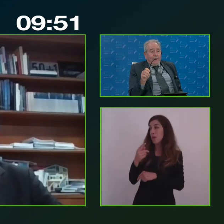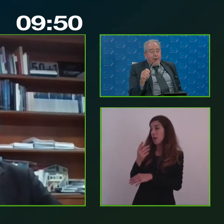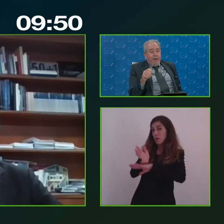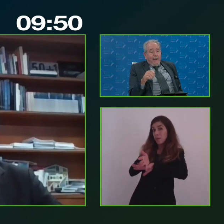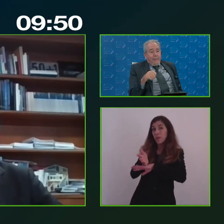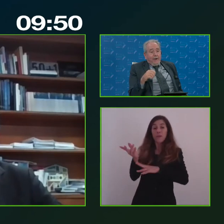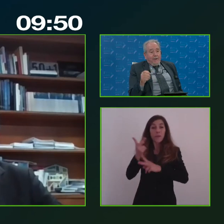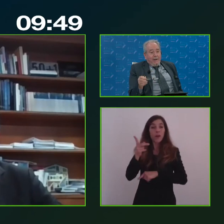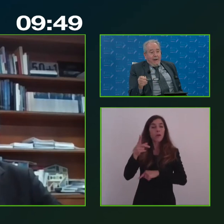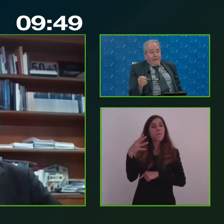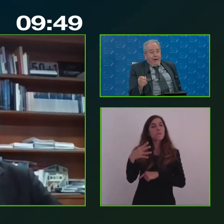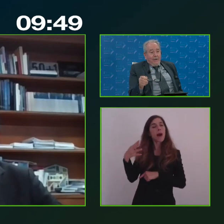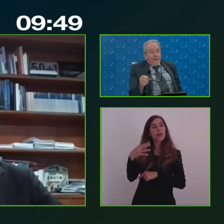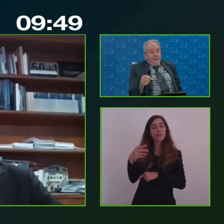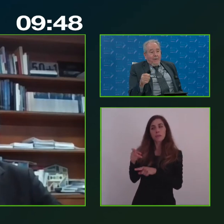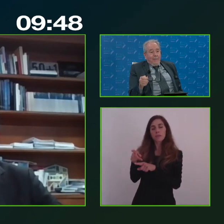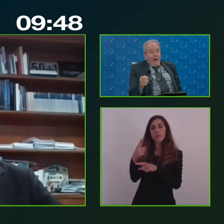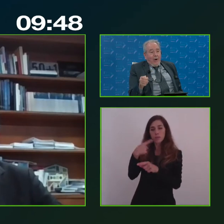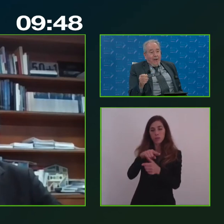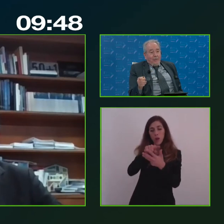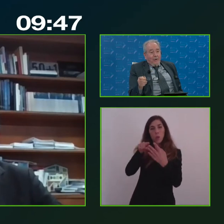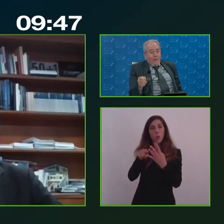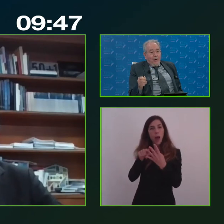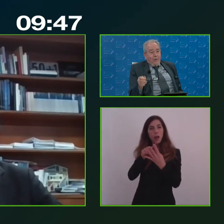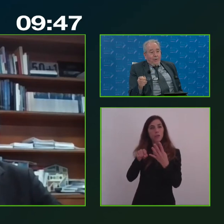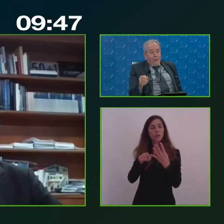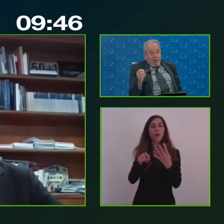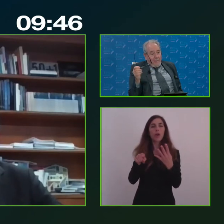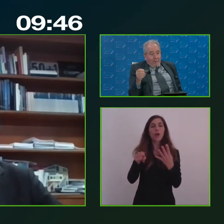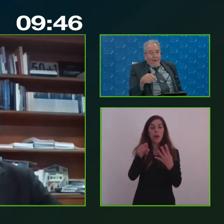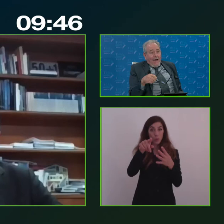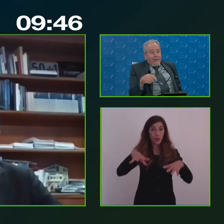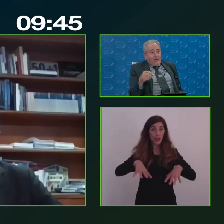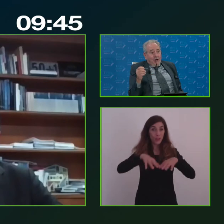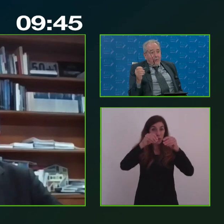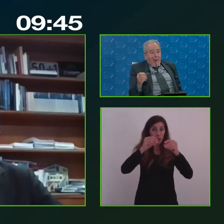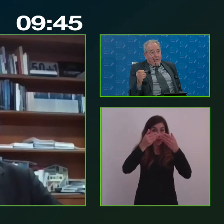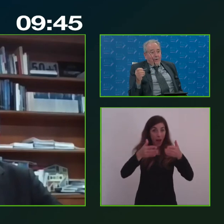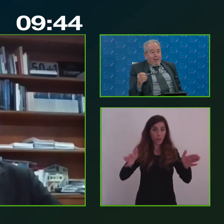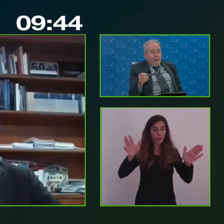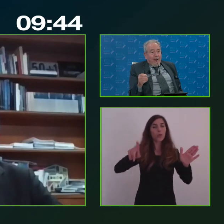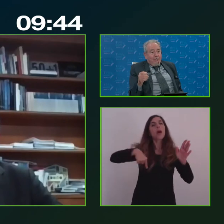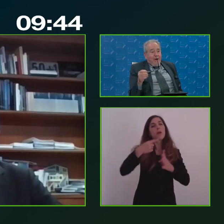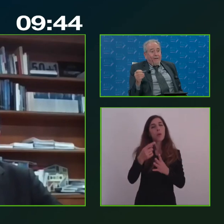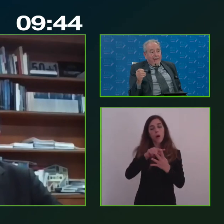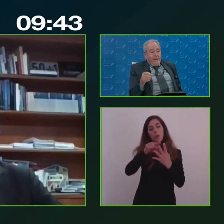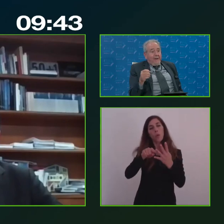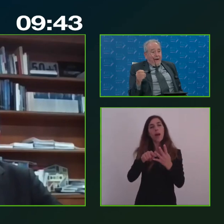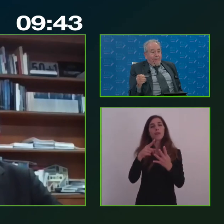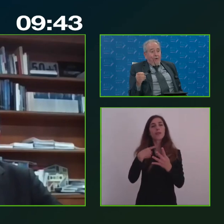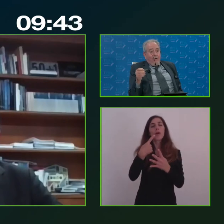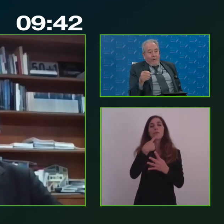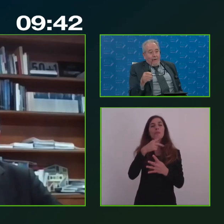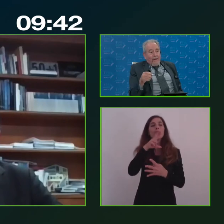componenti che poi avranno parola subito dopo la tua introduzione. Avete scelto quattro esponenti